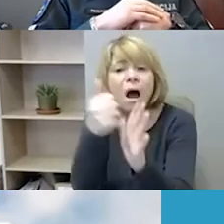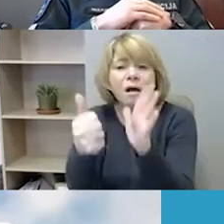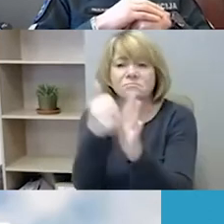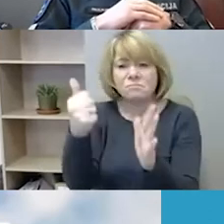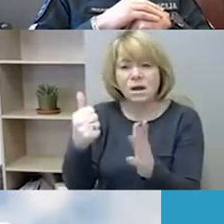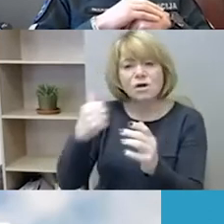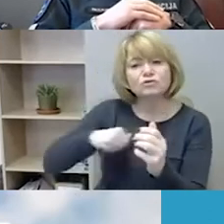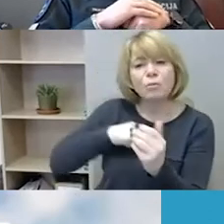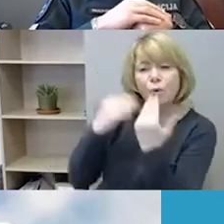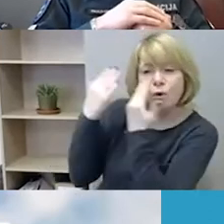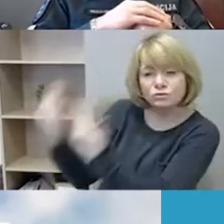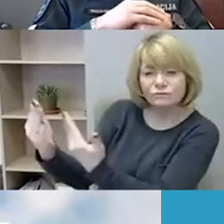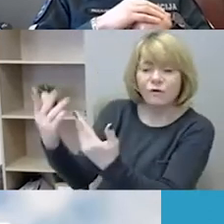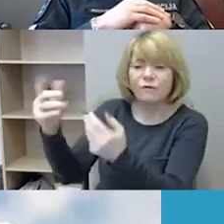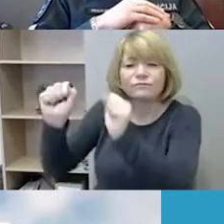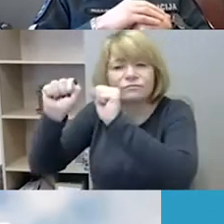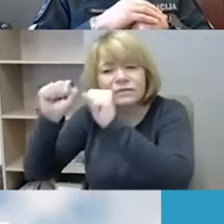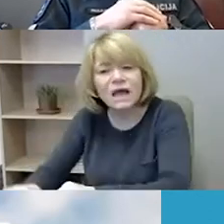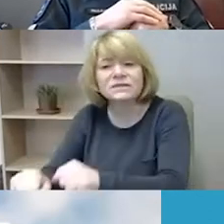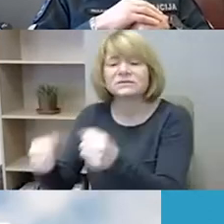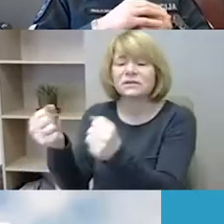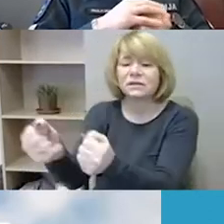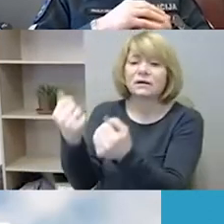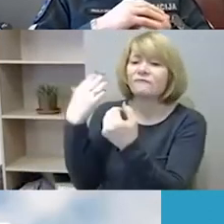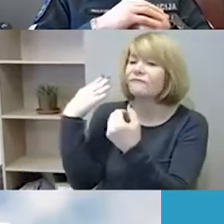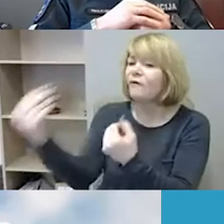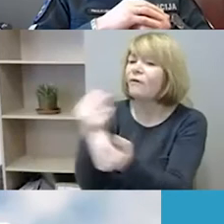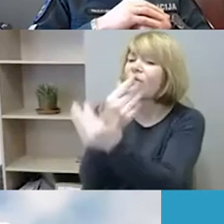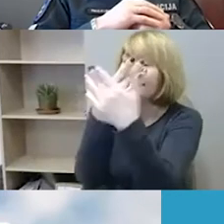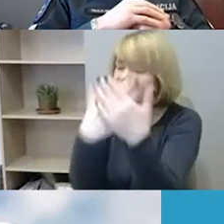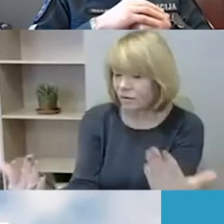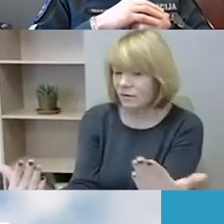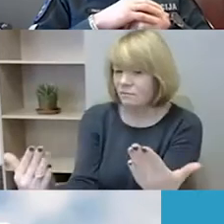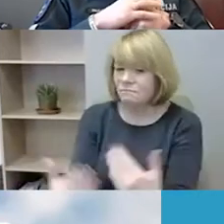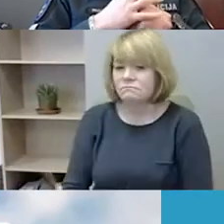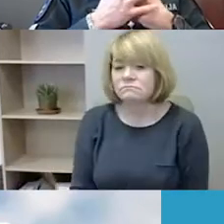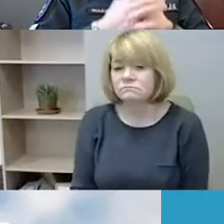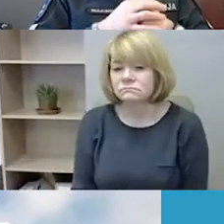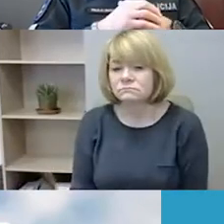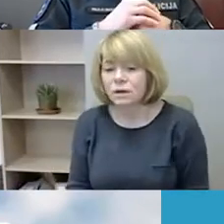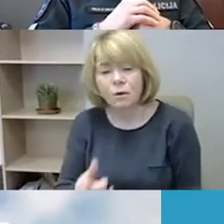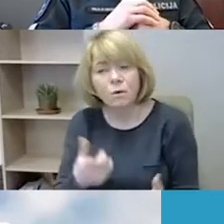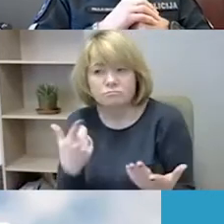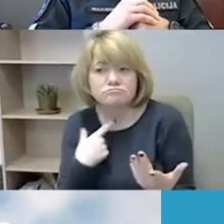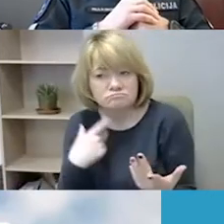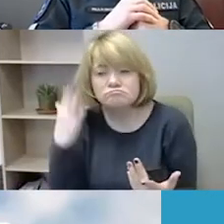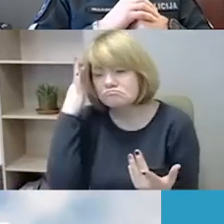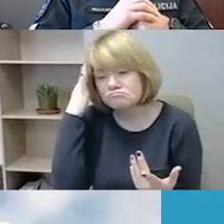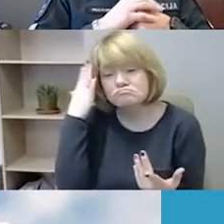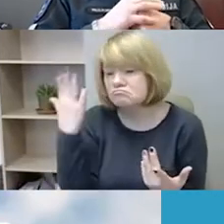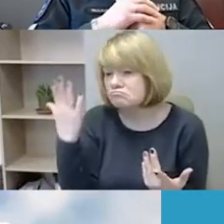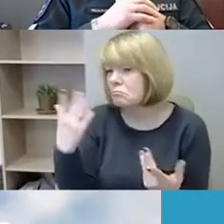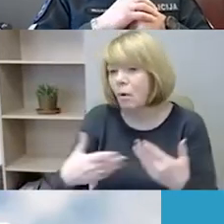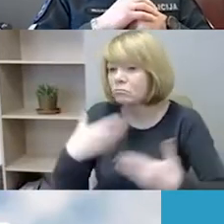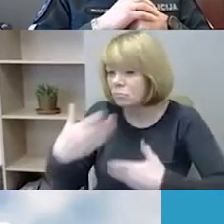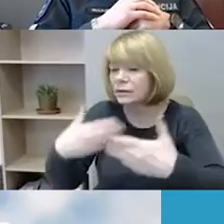įvairovėj ir tai tikrai su laiku, na, turėtų tiesiog išspręsti